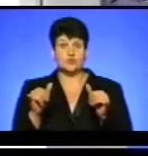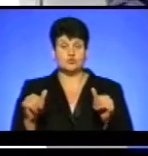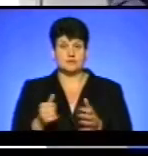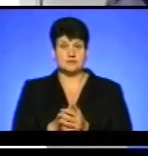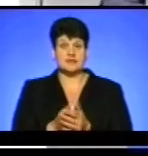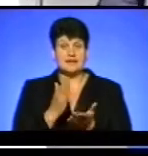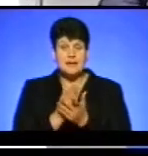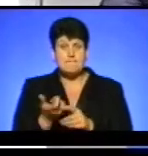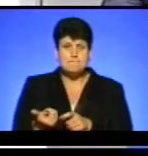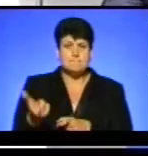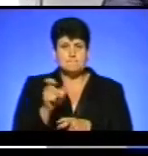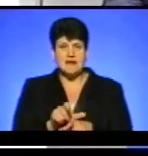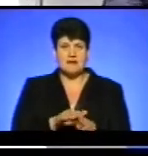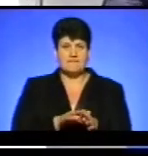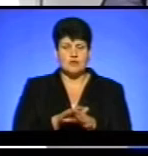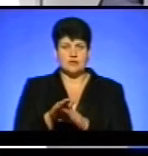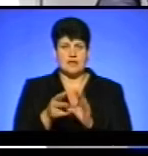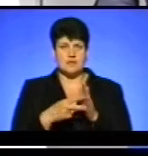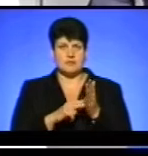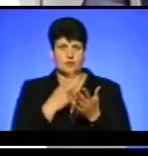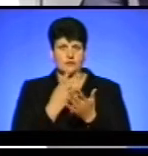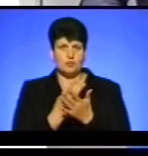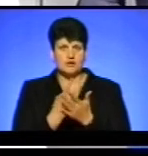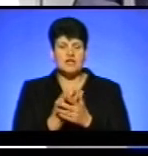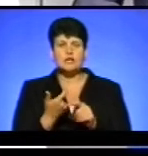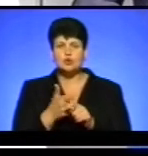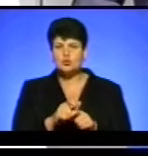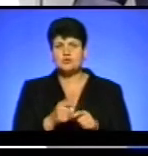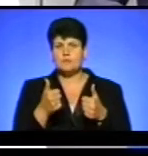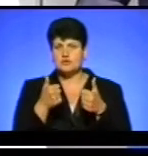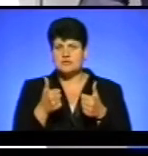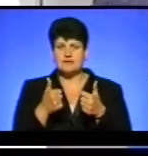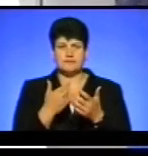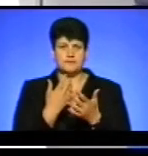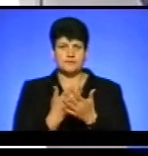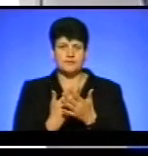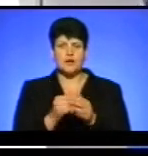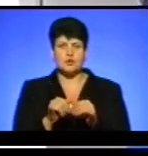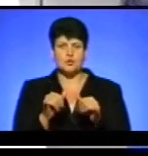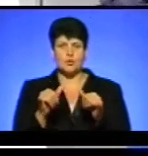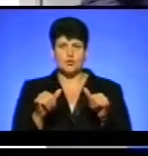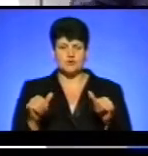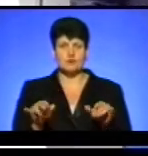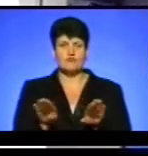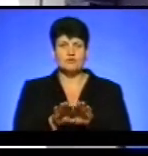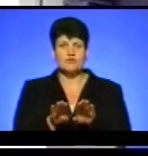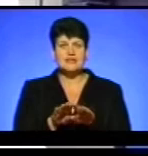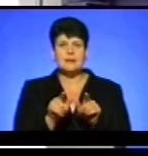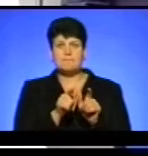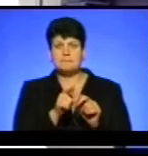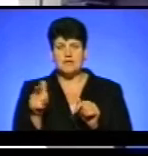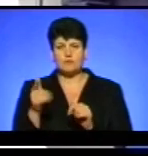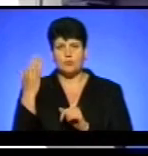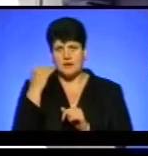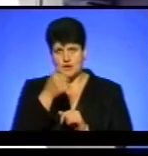Йде перевиконання планових показників і дуже позитивна динаміка росту до відповідних періодів попереднього року.